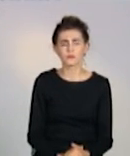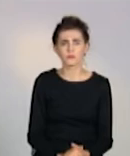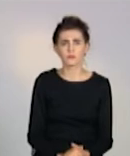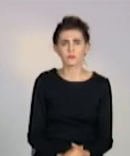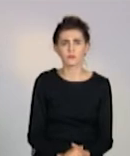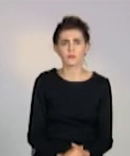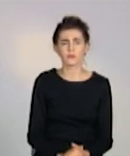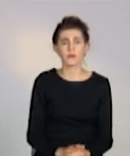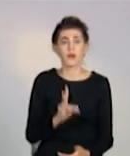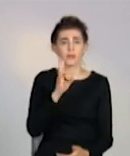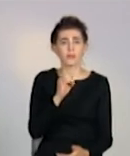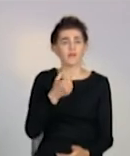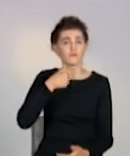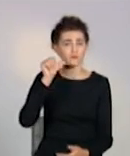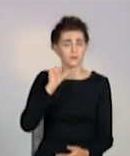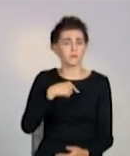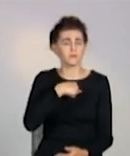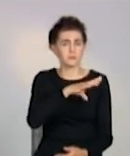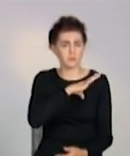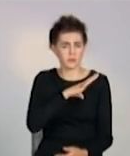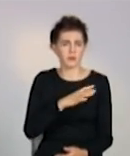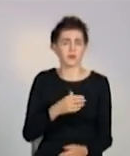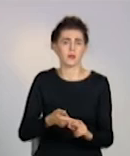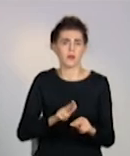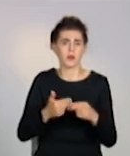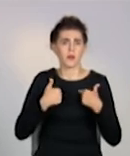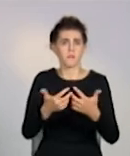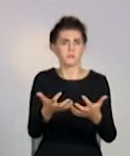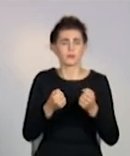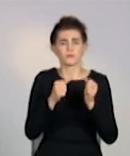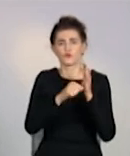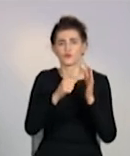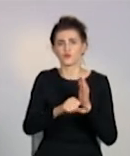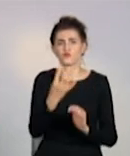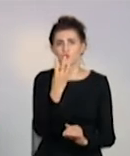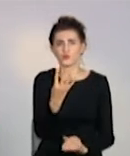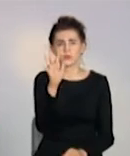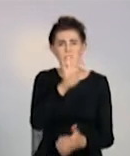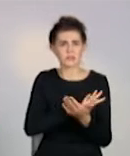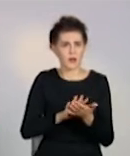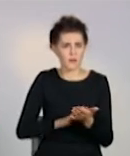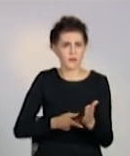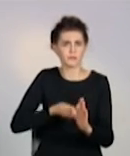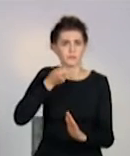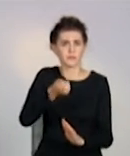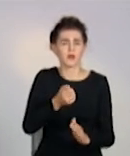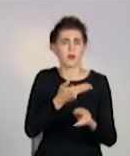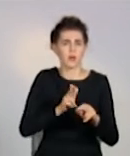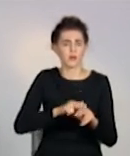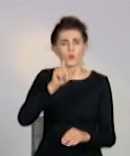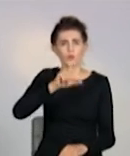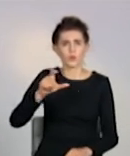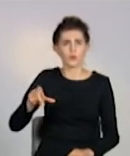На вчора ми отримали 64 заявки від суб'єктів